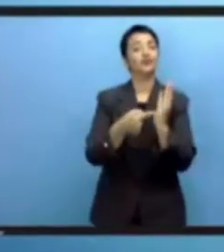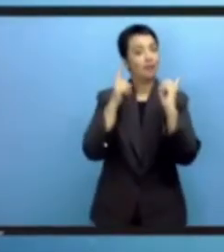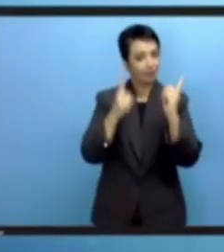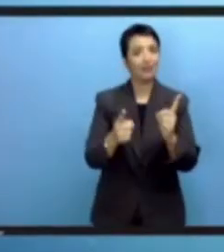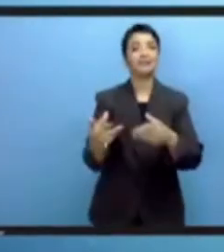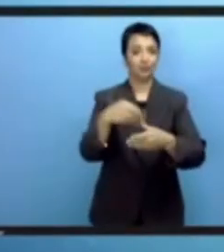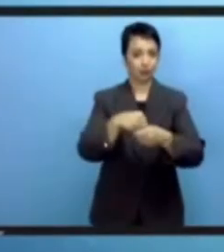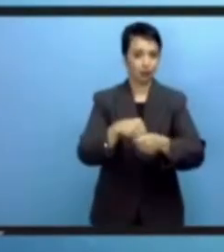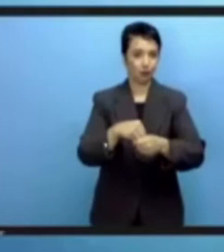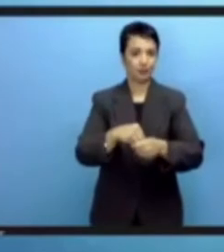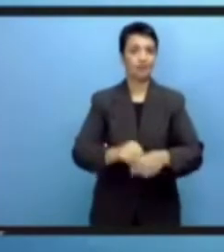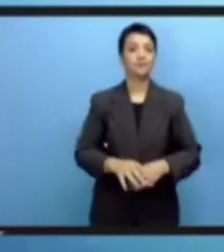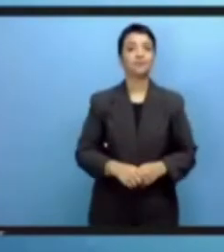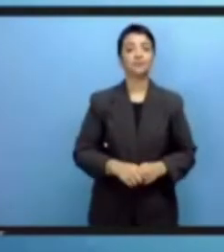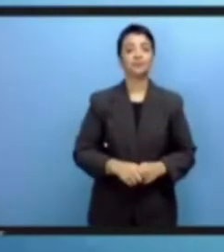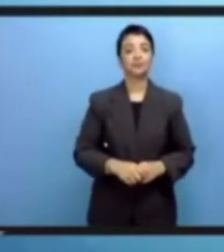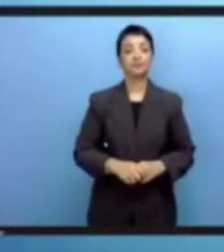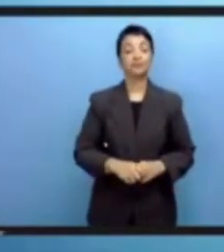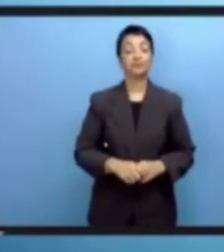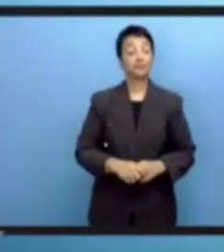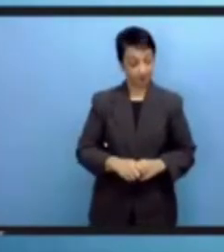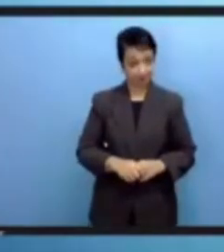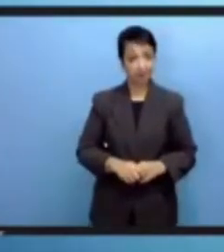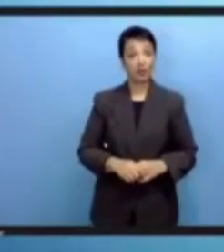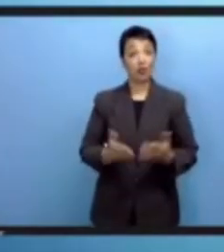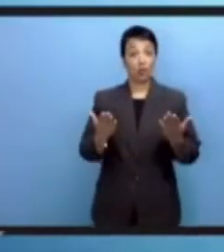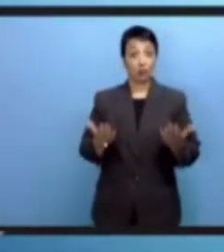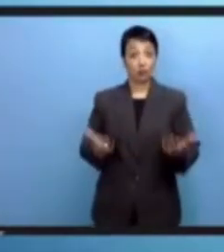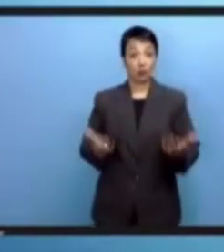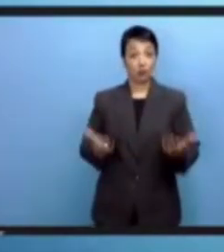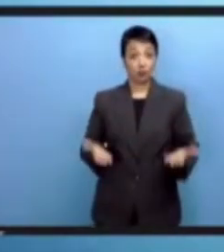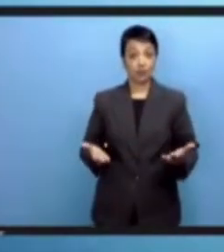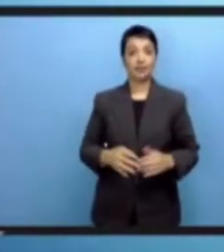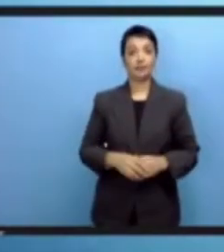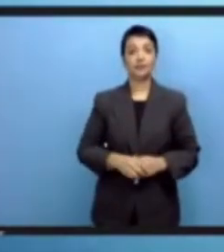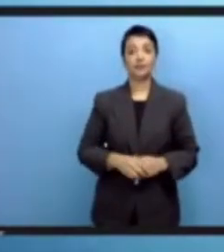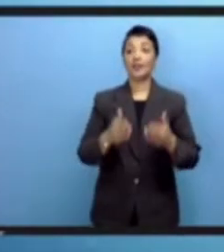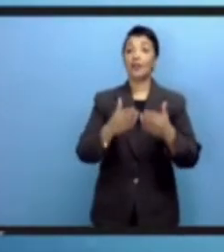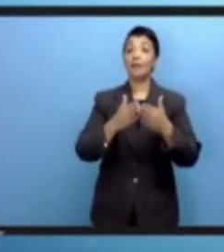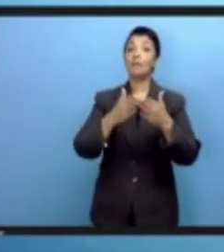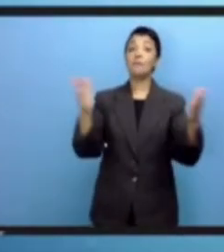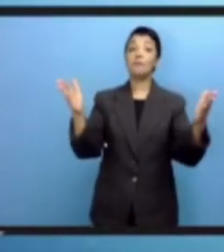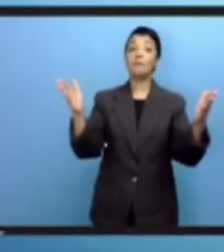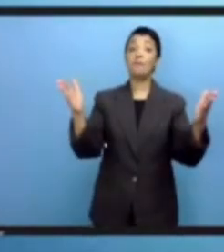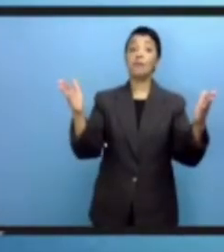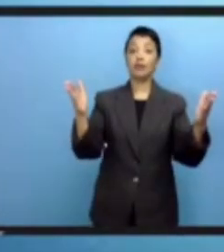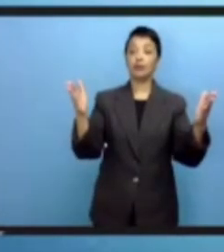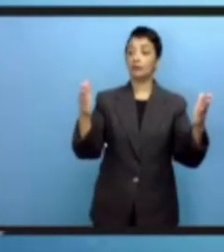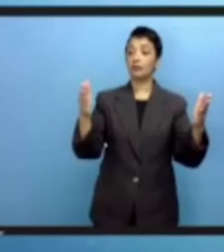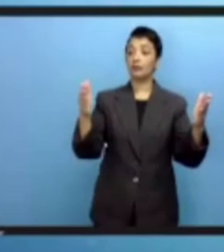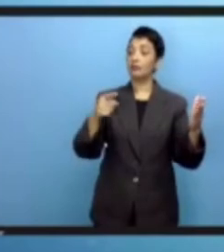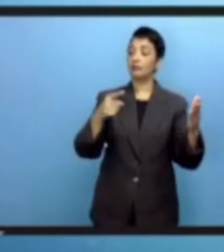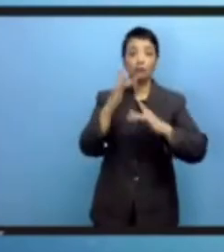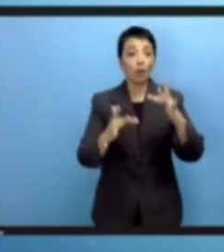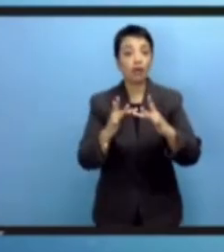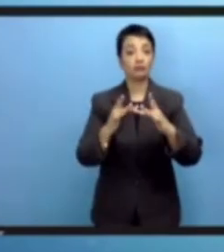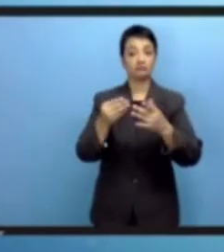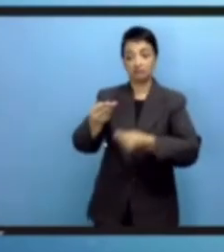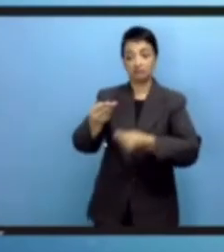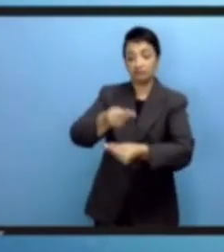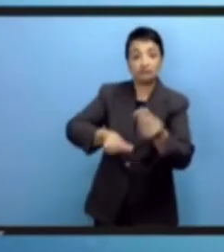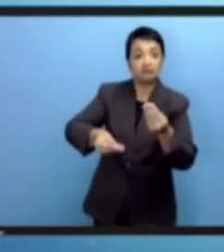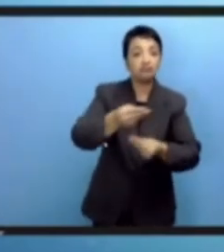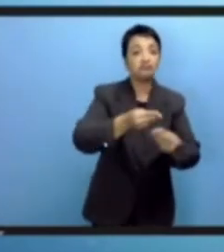المشتركة لمشاركة شاملة في الاقتصاد الرقمي اليوم